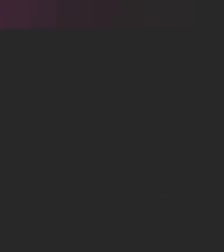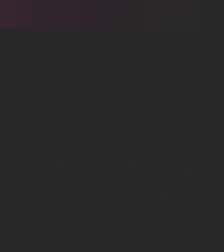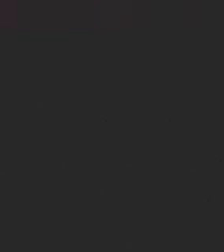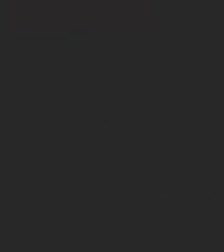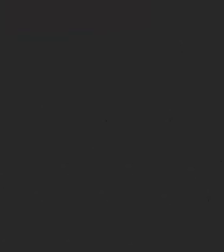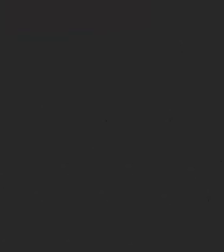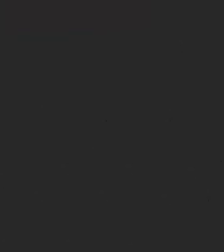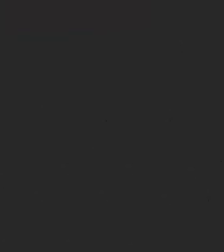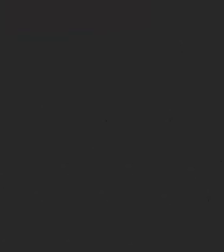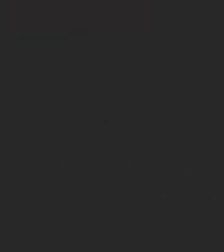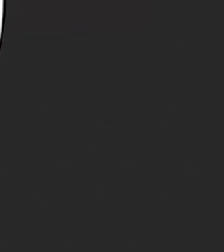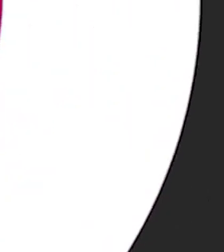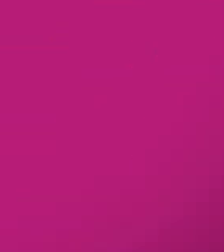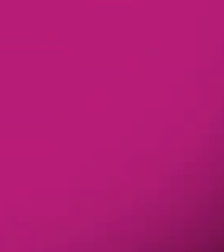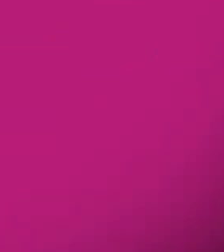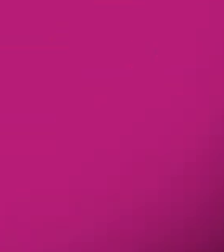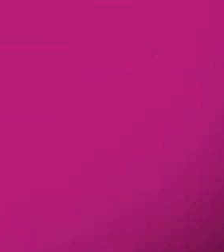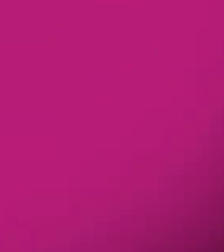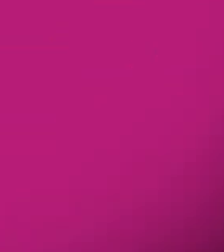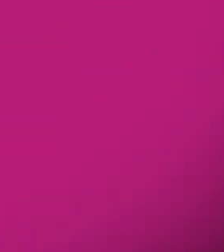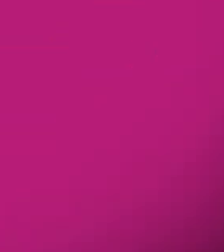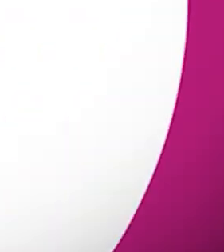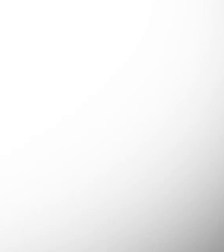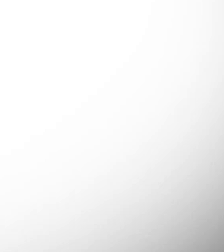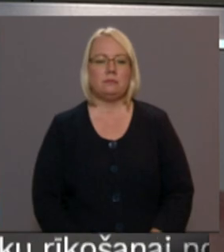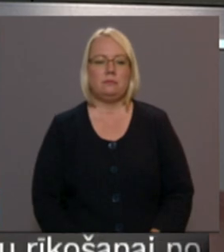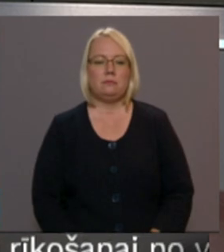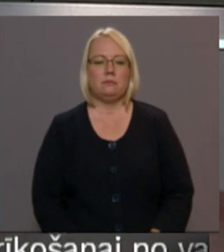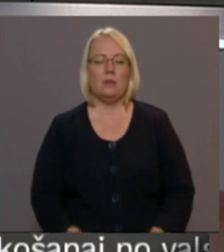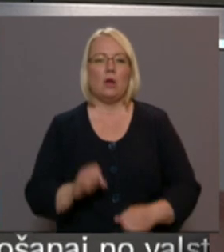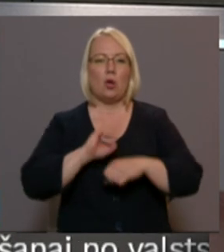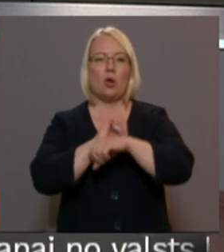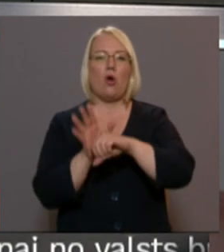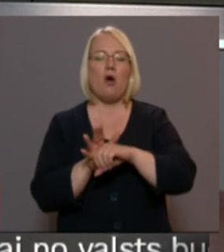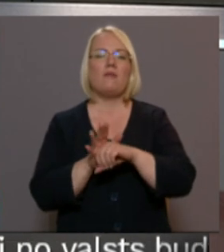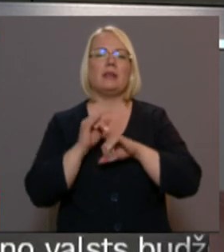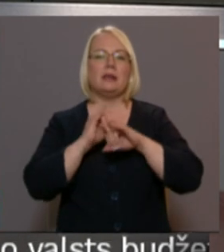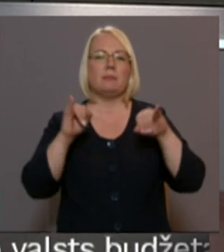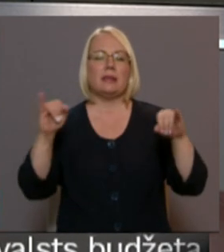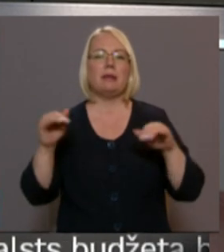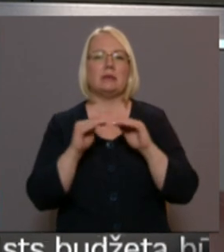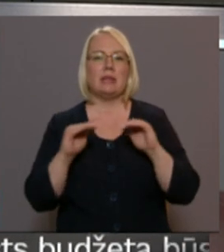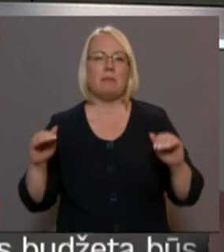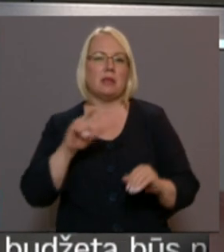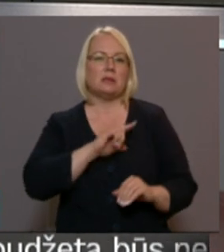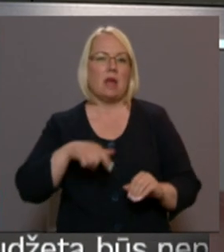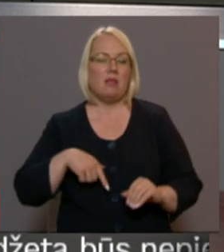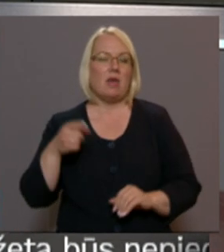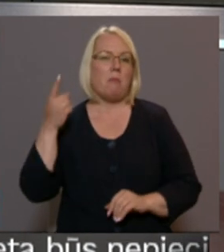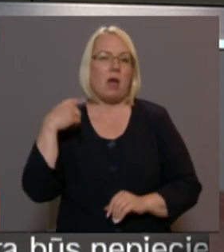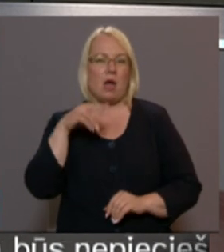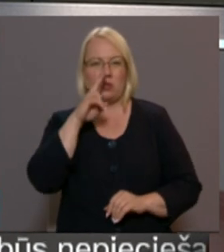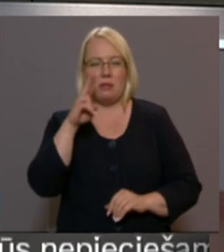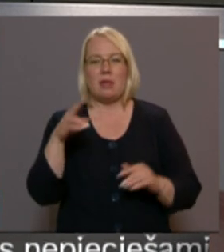Re! Viss ēters ir te! Covid-19 izplatības līmenis Latvijā pagājušajā